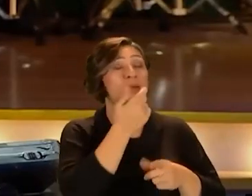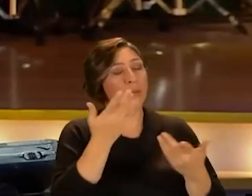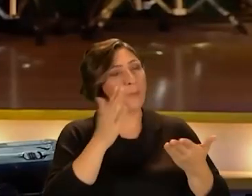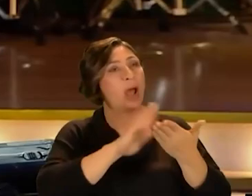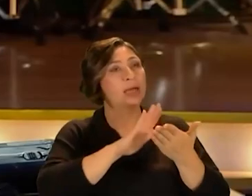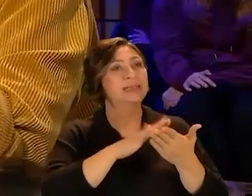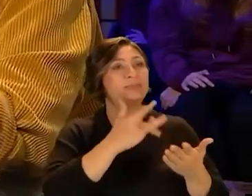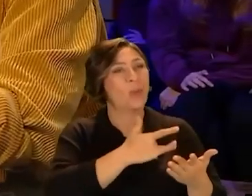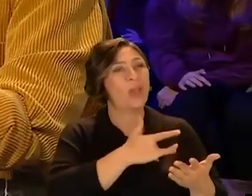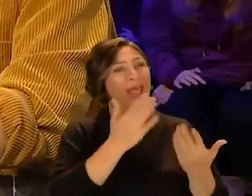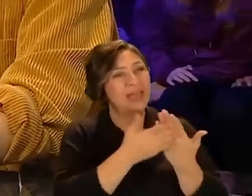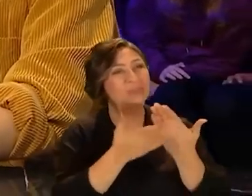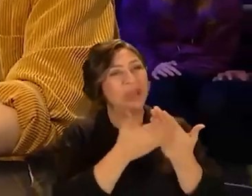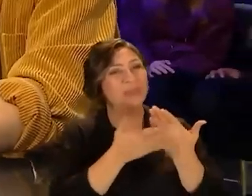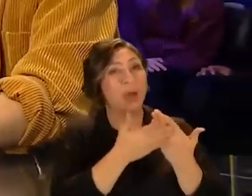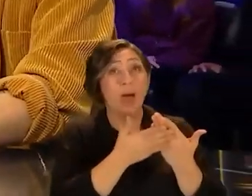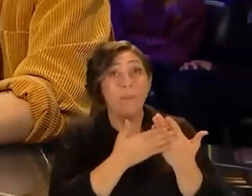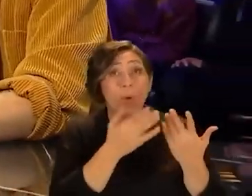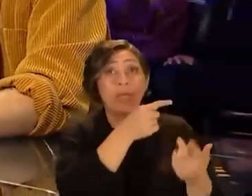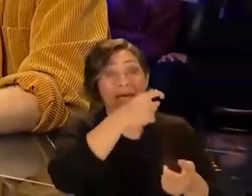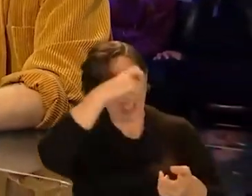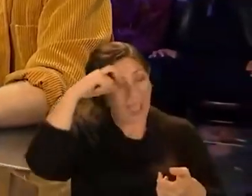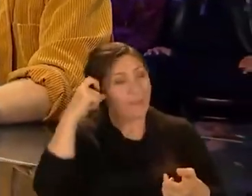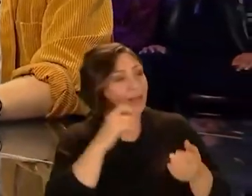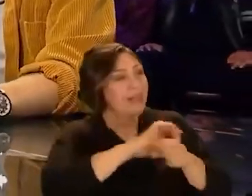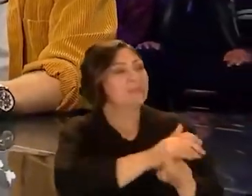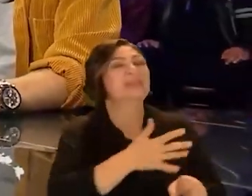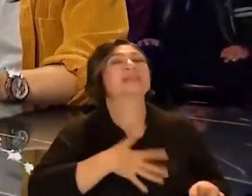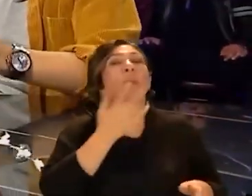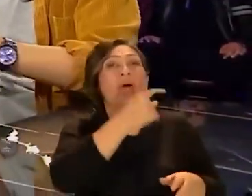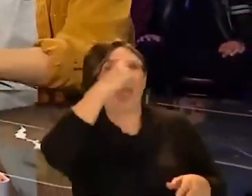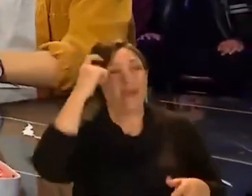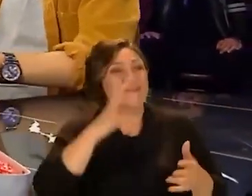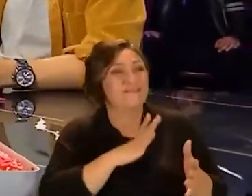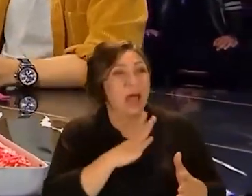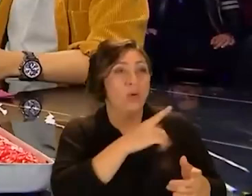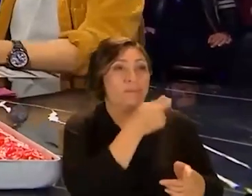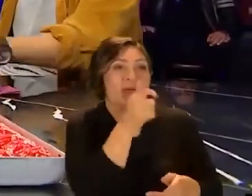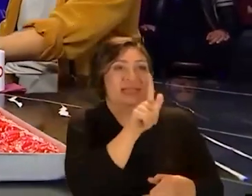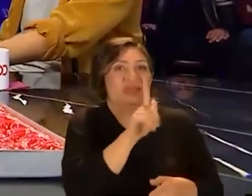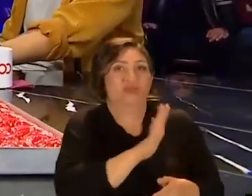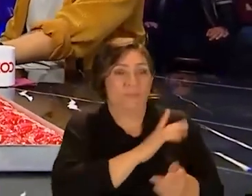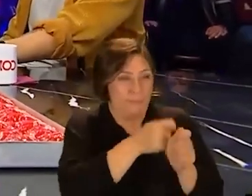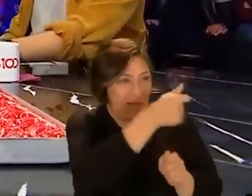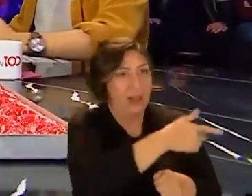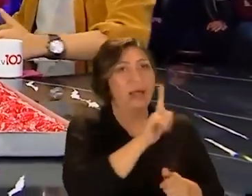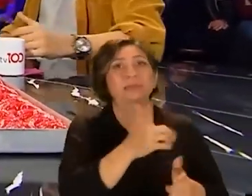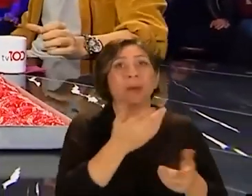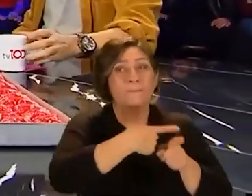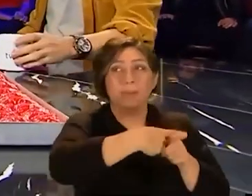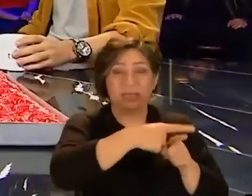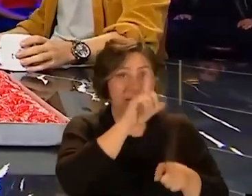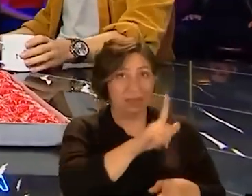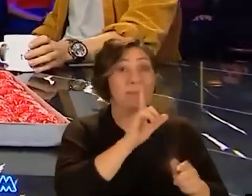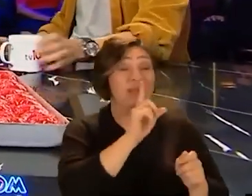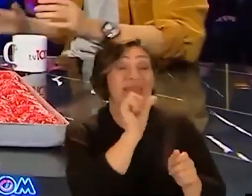tamam arkadaşlar ne kadar yardımcı olsa da onların da emeğini sömürmek istemiyorsun onların da emeği var ve onların da para vermelisin onlara da